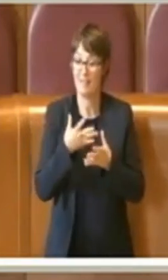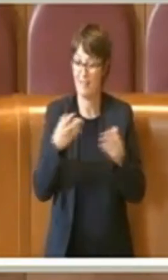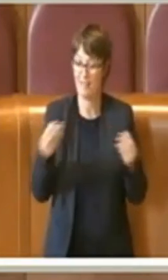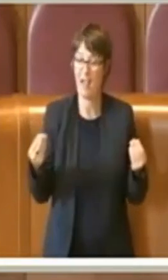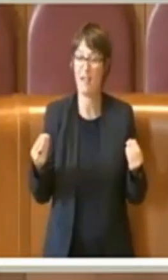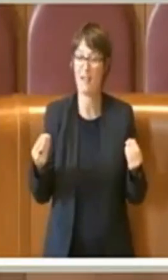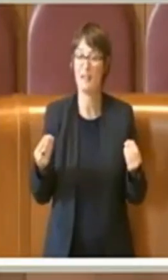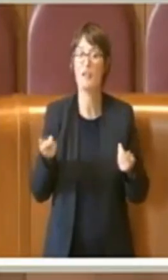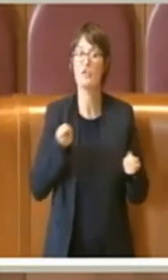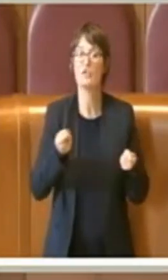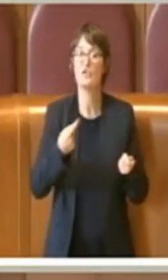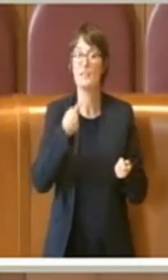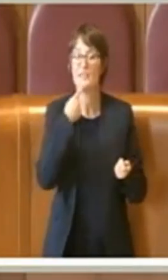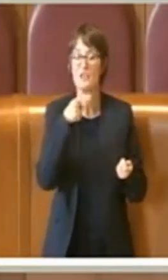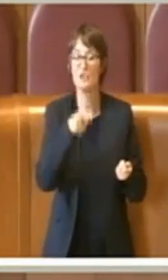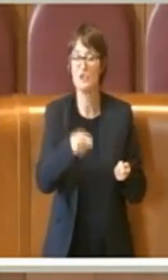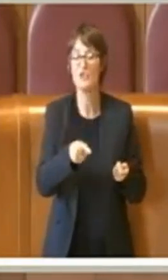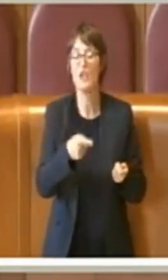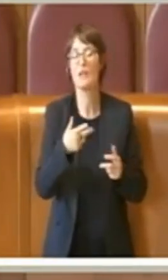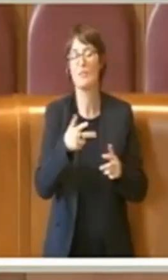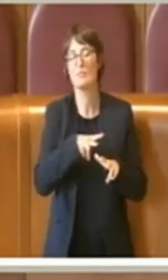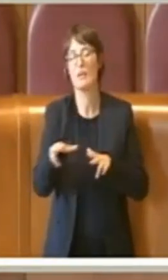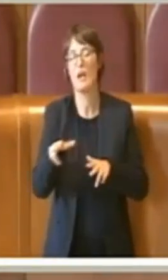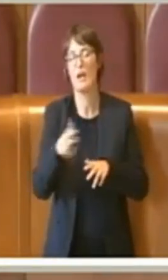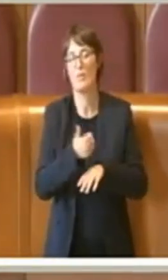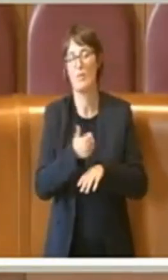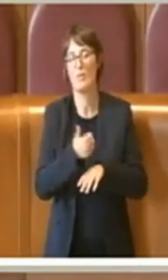Roma Capitale. Per cui consegniamo il voto di astensione a questo. Grazie.